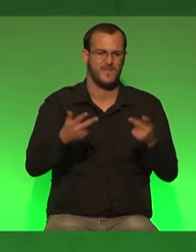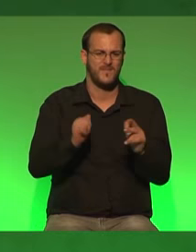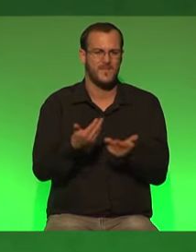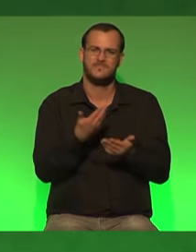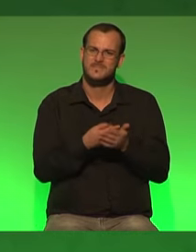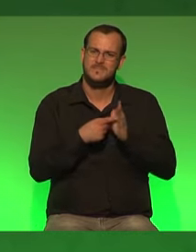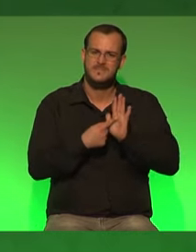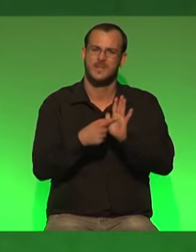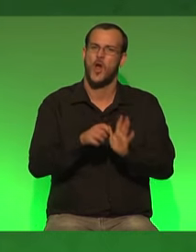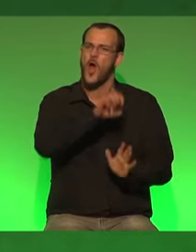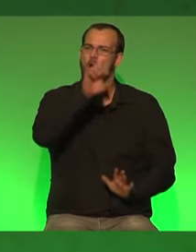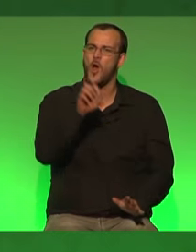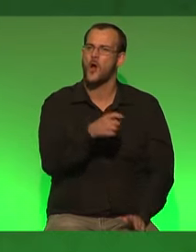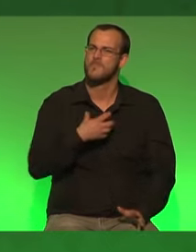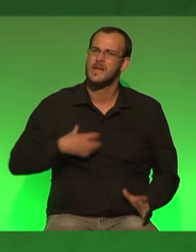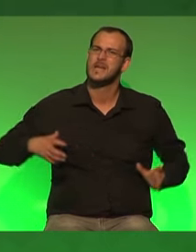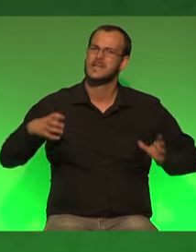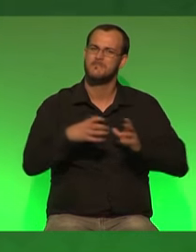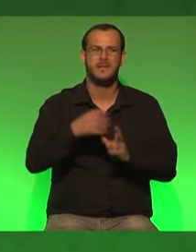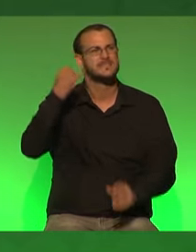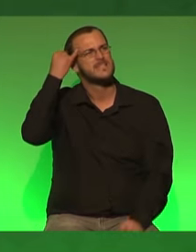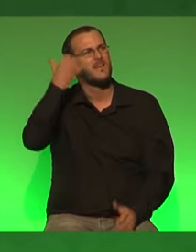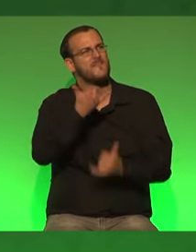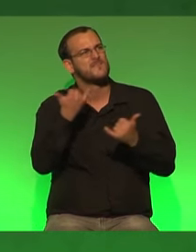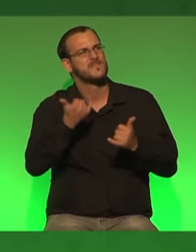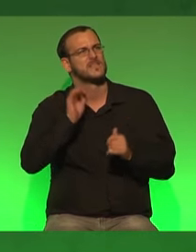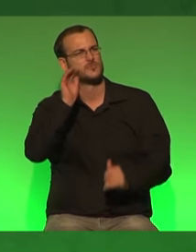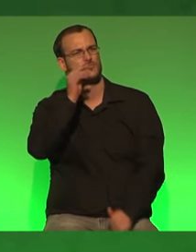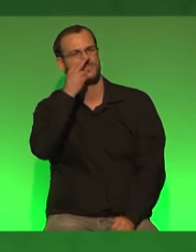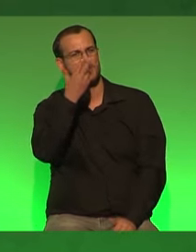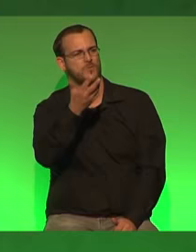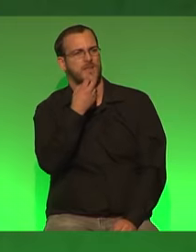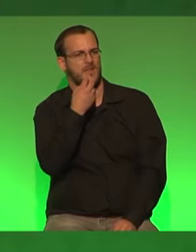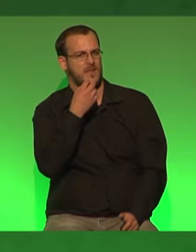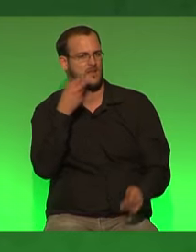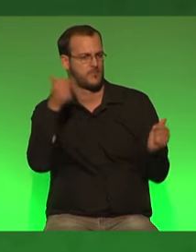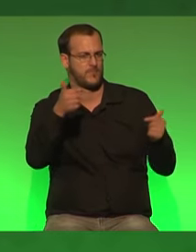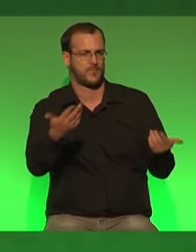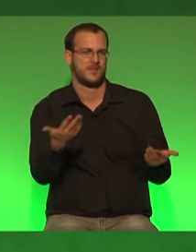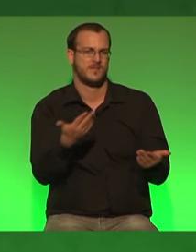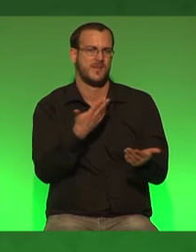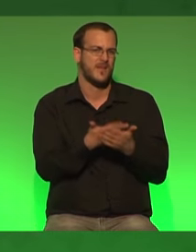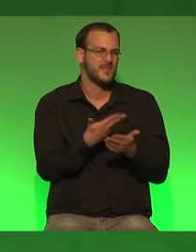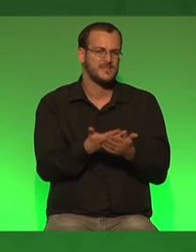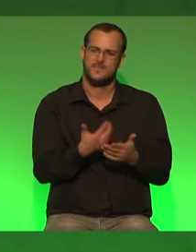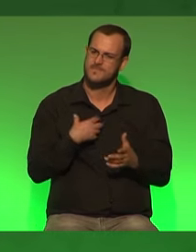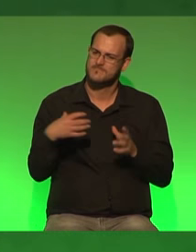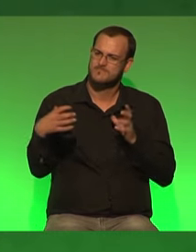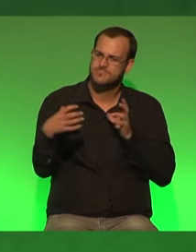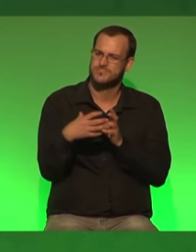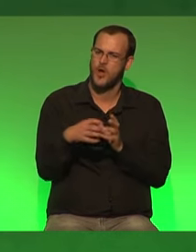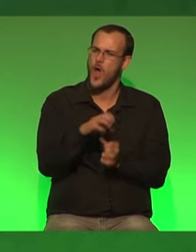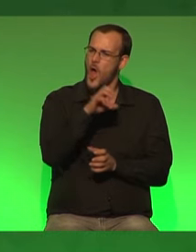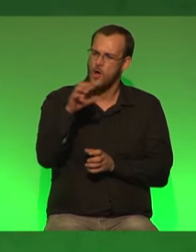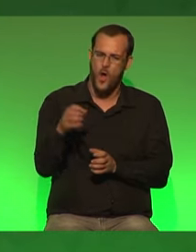zeichen ist europa hat eine gemeinsame idee für eine zukunft in der energieversorgung und dafür gehen wir für die sache zusammen für europa